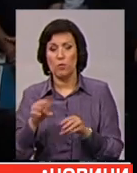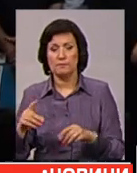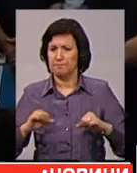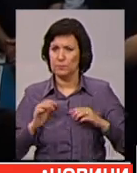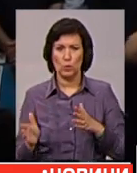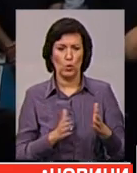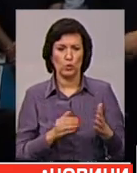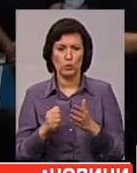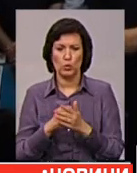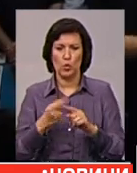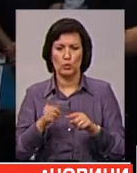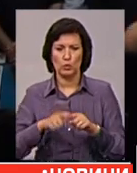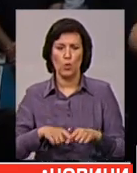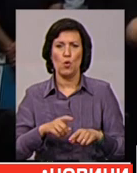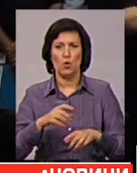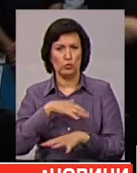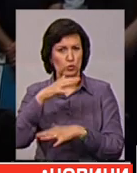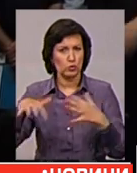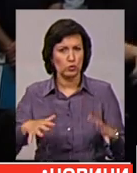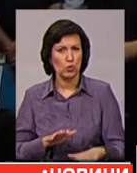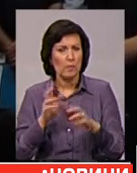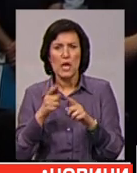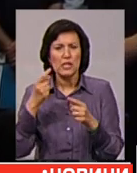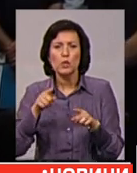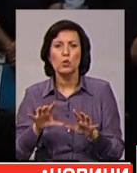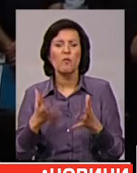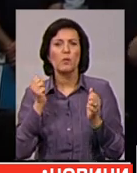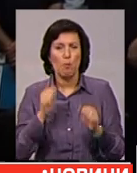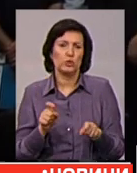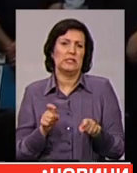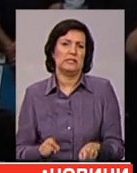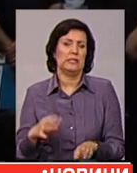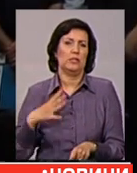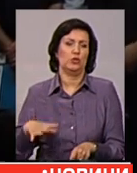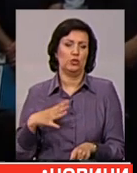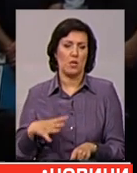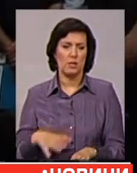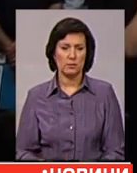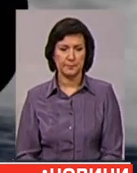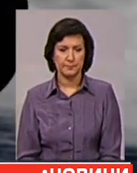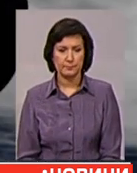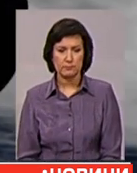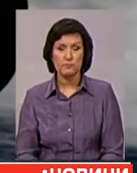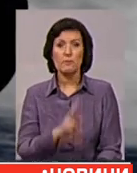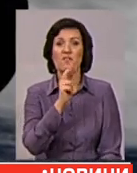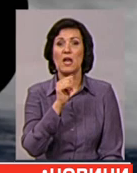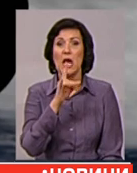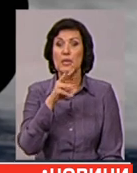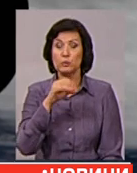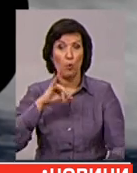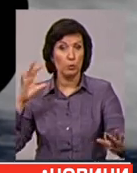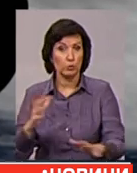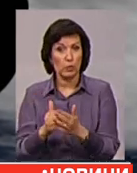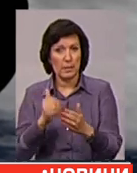старано готуємося до цього шторму. Це не той випадок, коли його можна просто сидіти і чекати. Карибському шторму